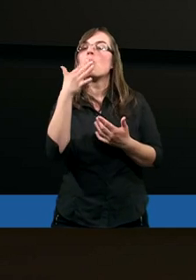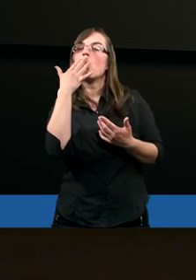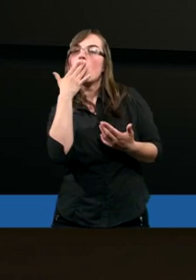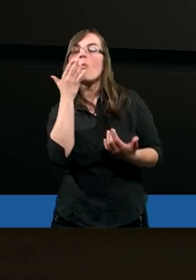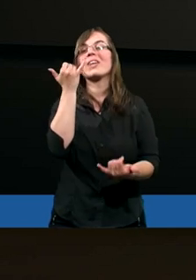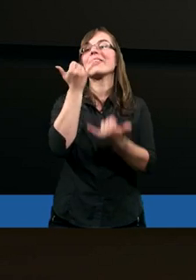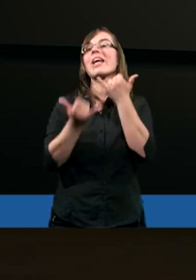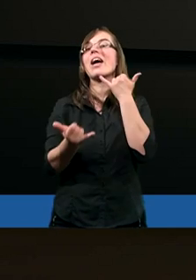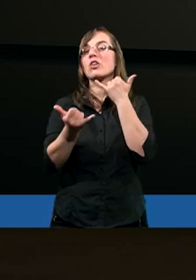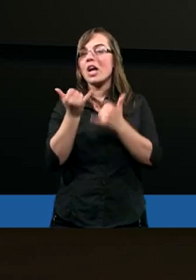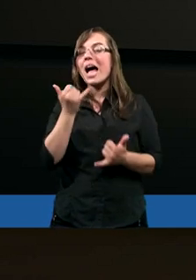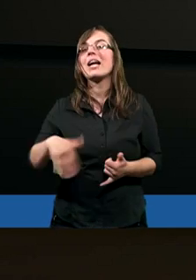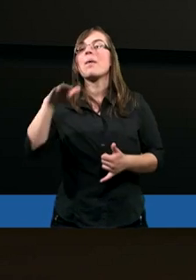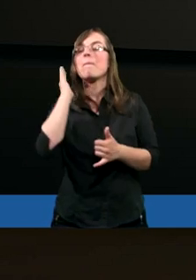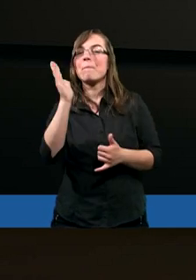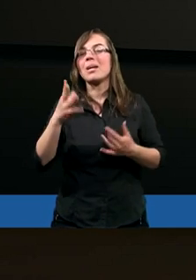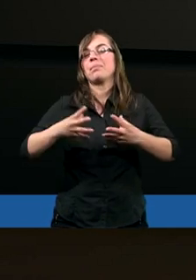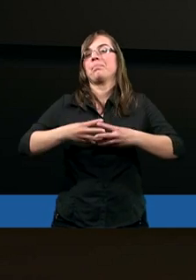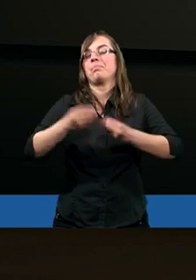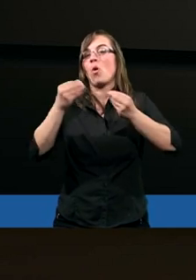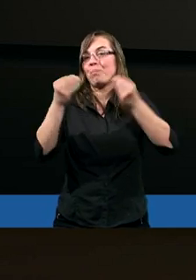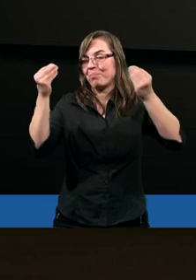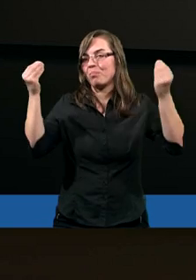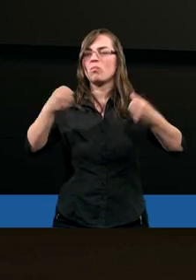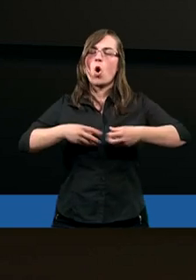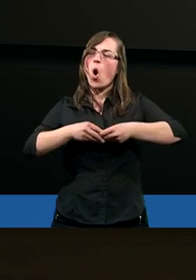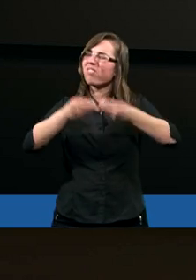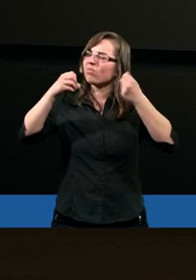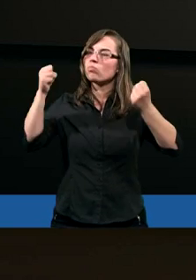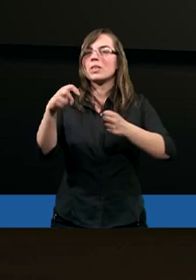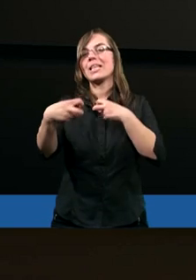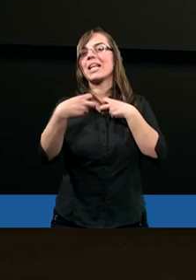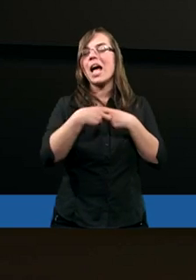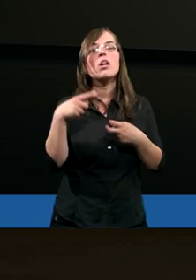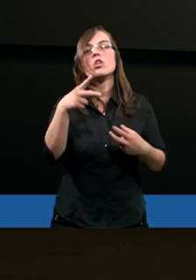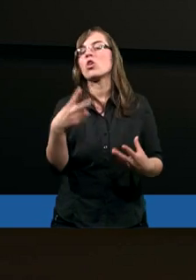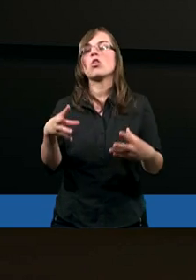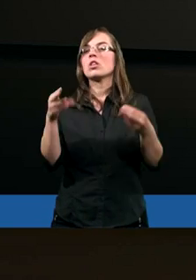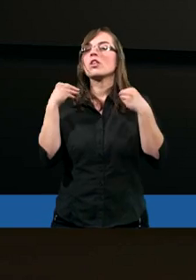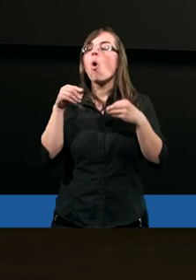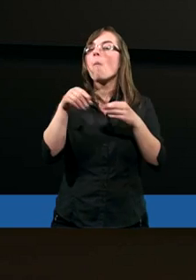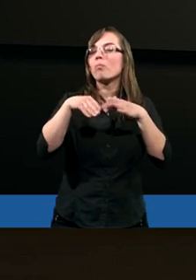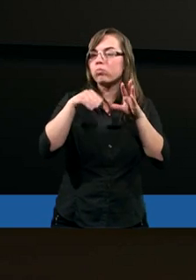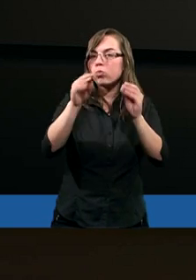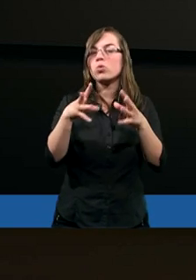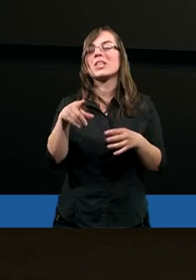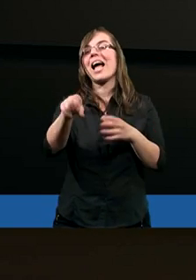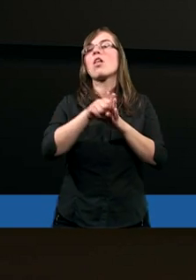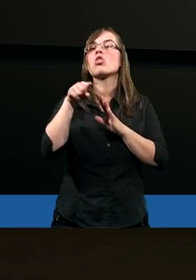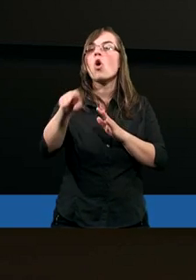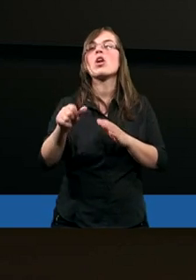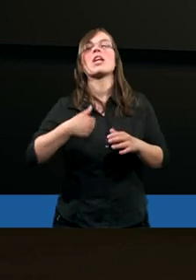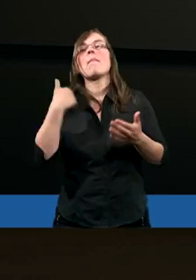że jeżeli będziemy pomnażać te cechy, to nie dopuszczą one do tego, abyście byli